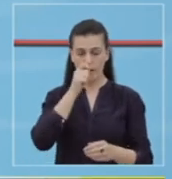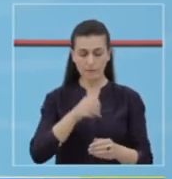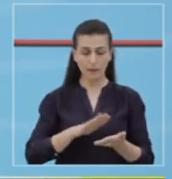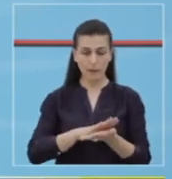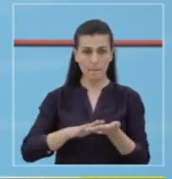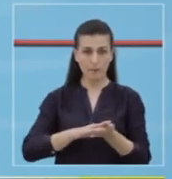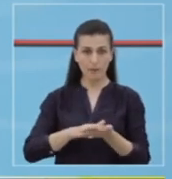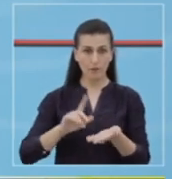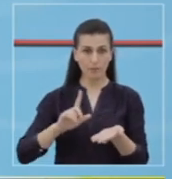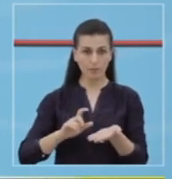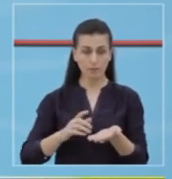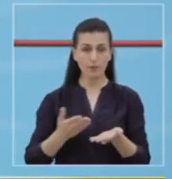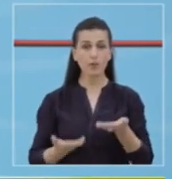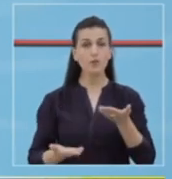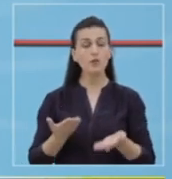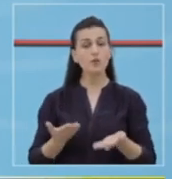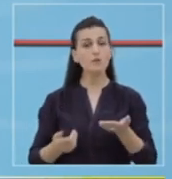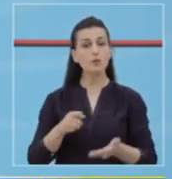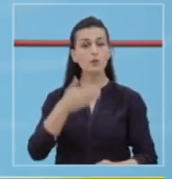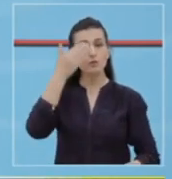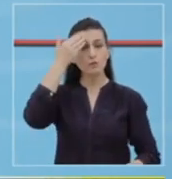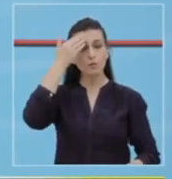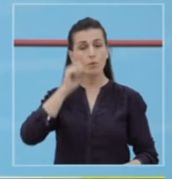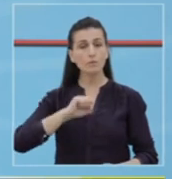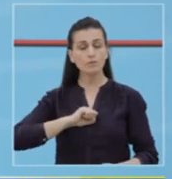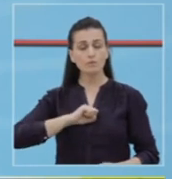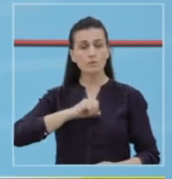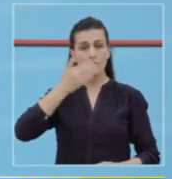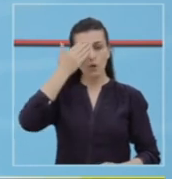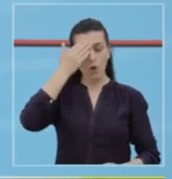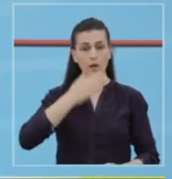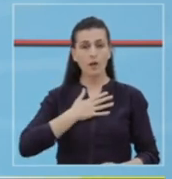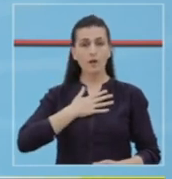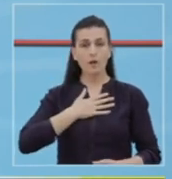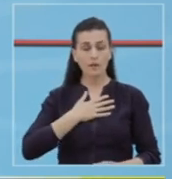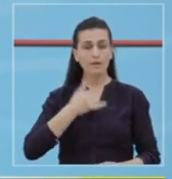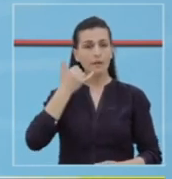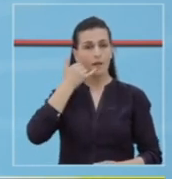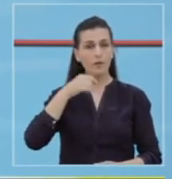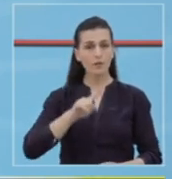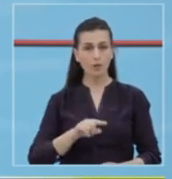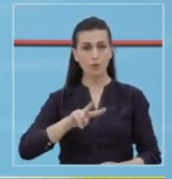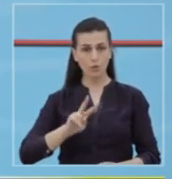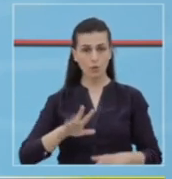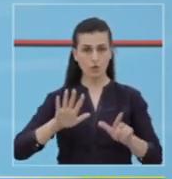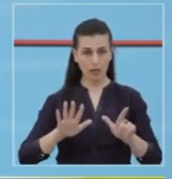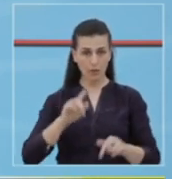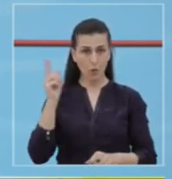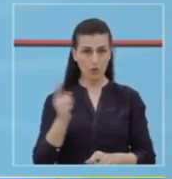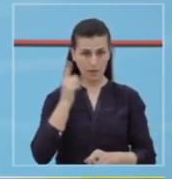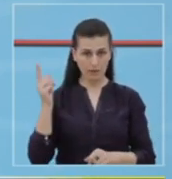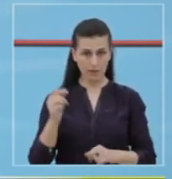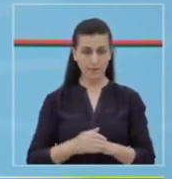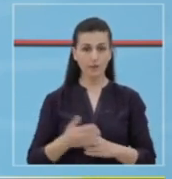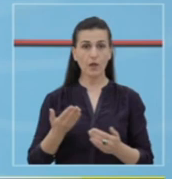personale. Nëse keni shënja të sëmundis, telefononi në numrin unik të urgjensës komptare 127 dhe në linjën e